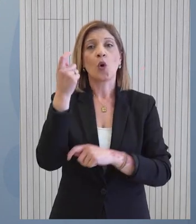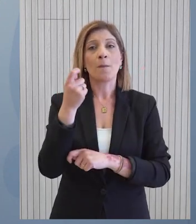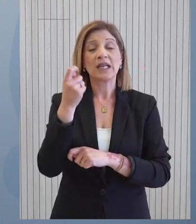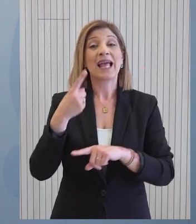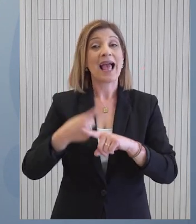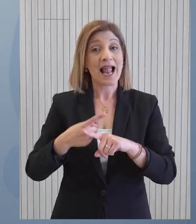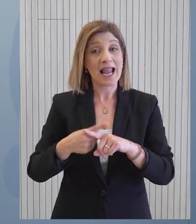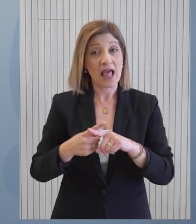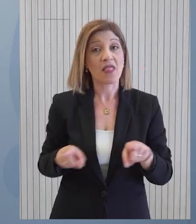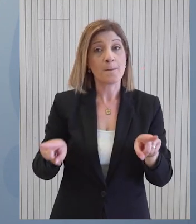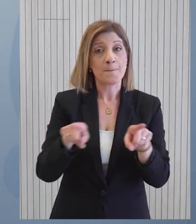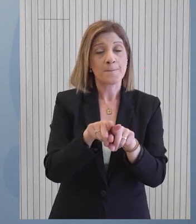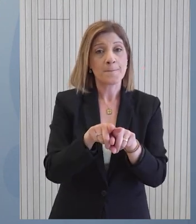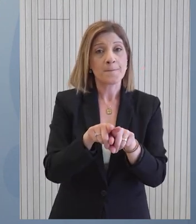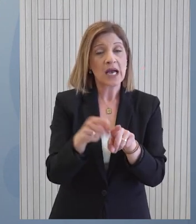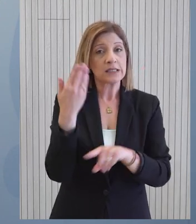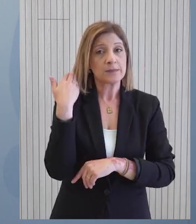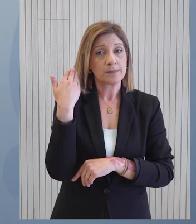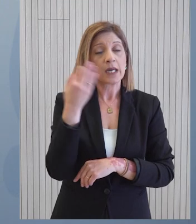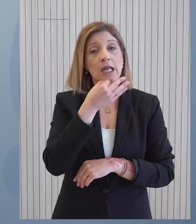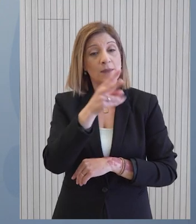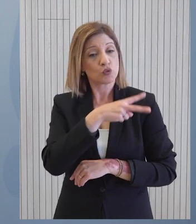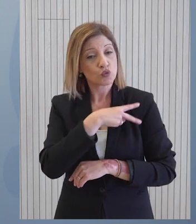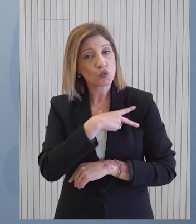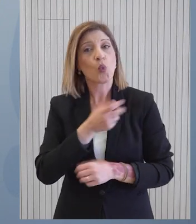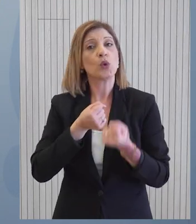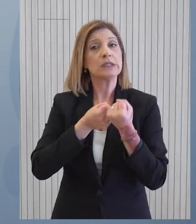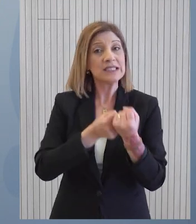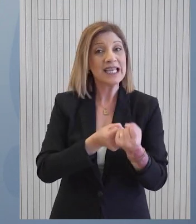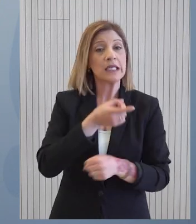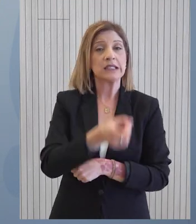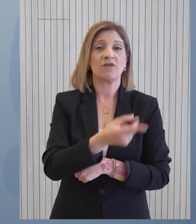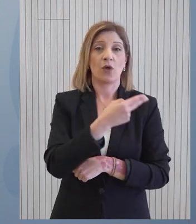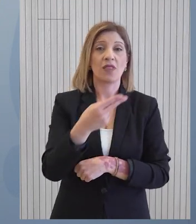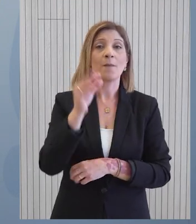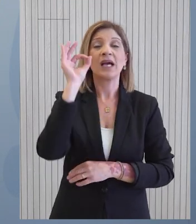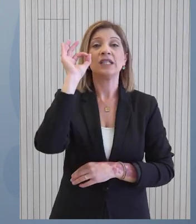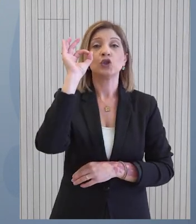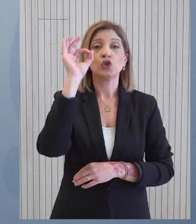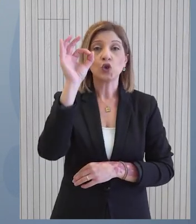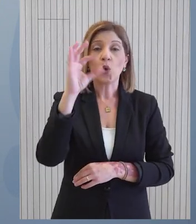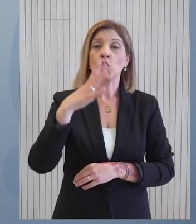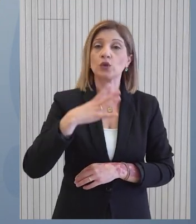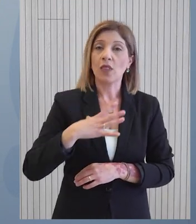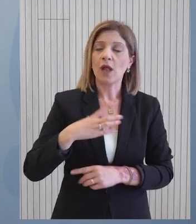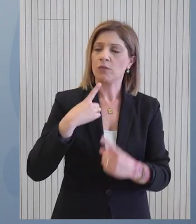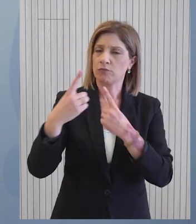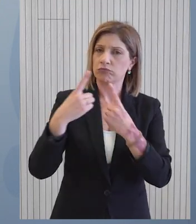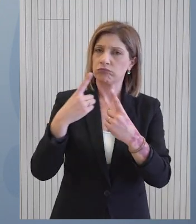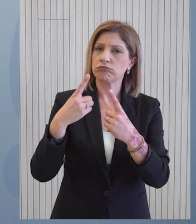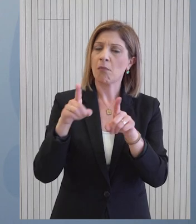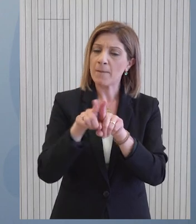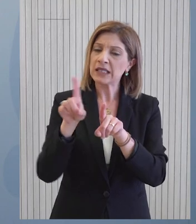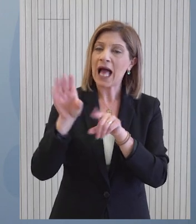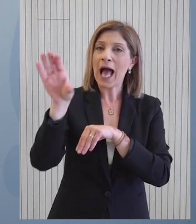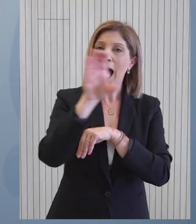επαναλαμβάνω, ήταν στις χώρες τις οποίες χαιρέτησαν και στηρίζουν αυτή την πρωτοβουλία. Στόχος είναι και βρισκόμαστε διαρκώς σε επαφή και με άλλα